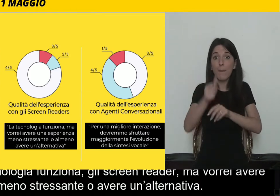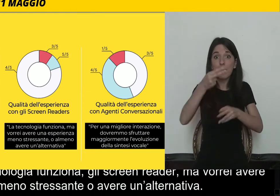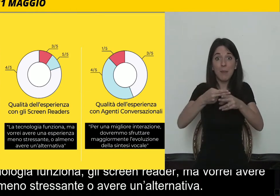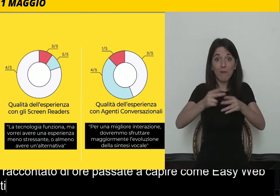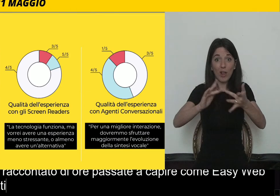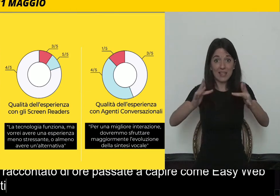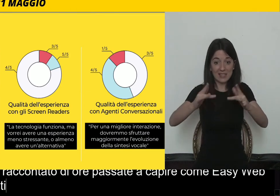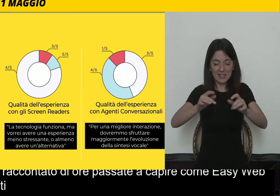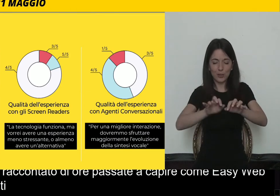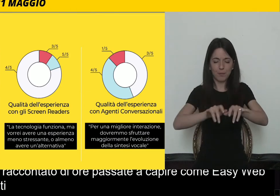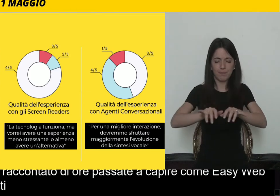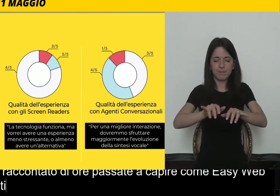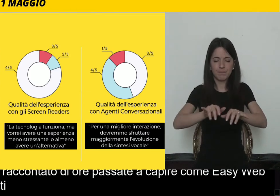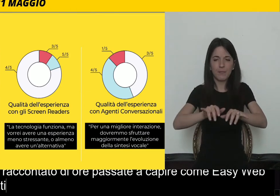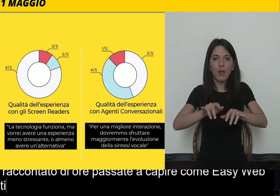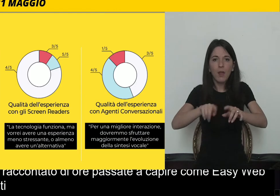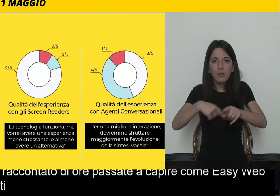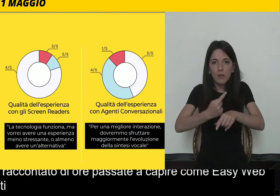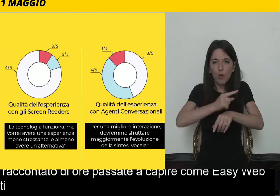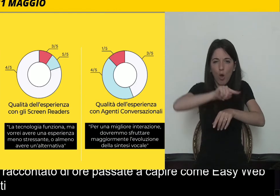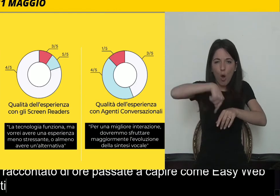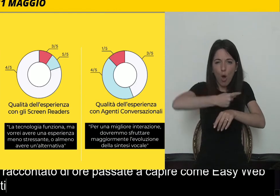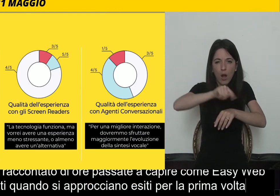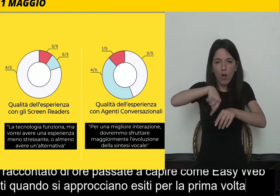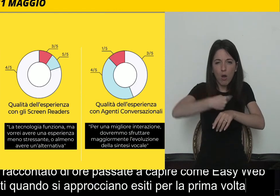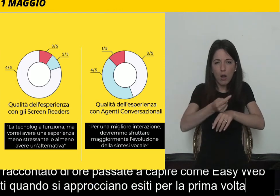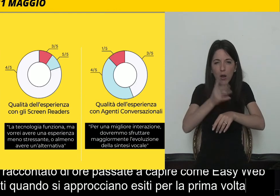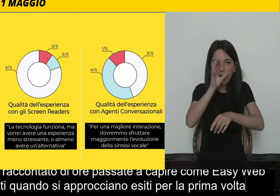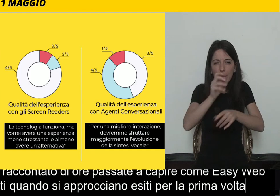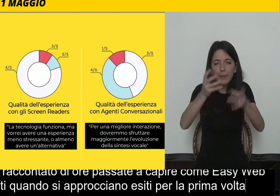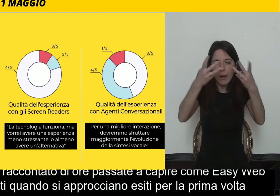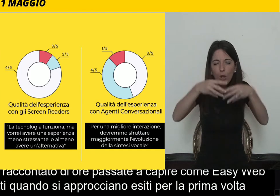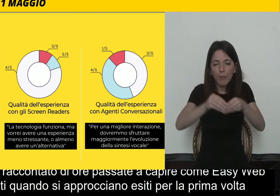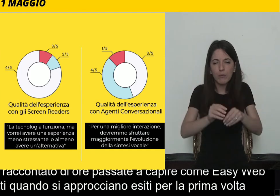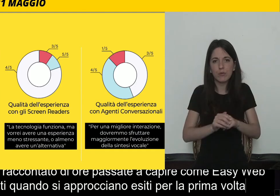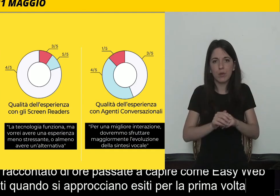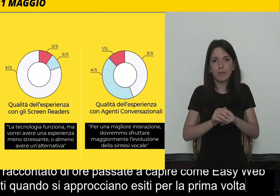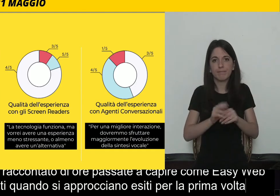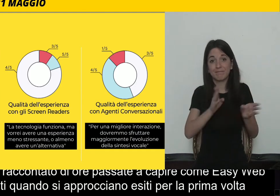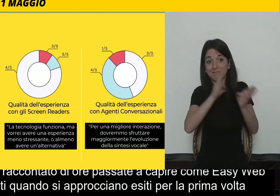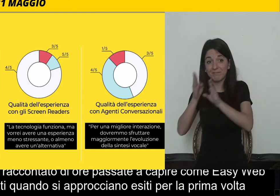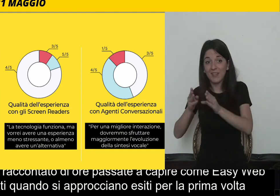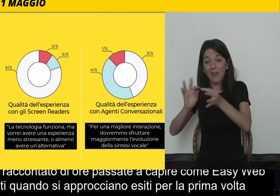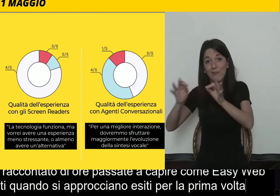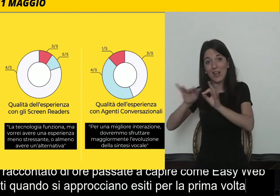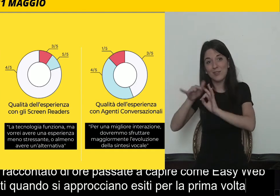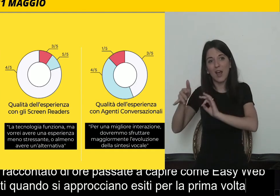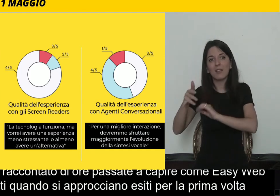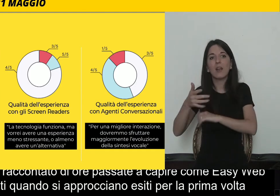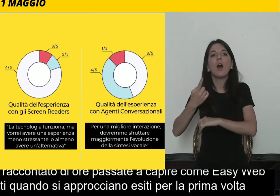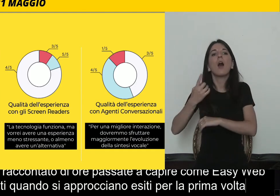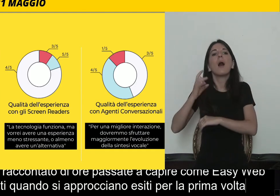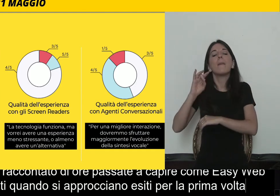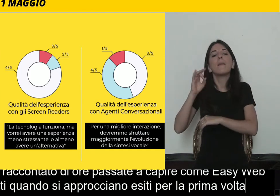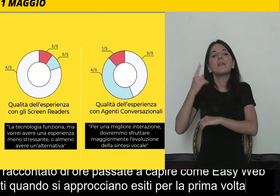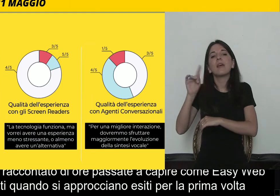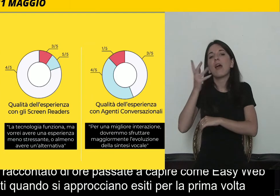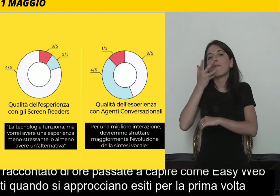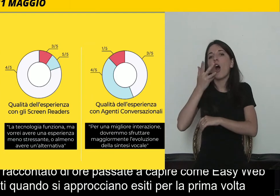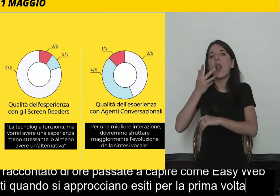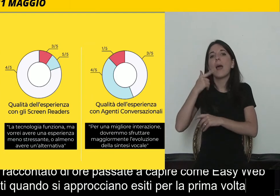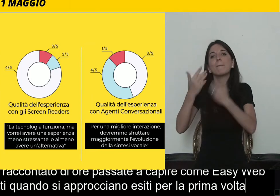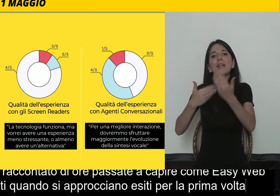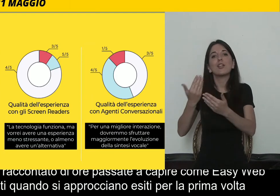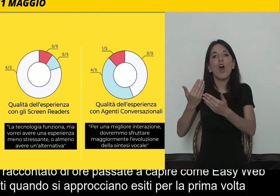la prima volta. E poi ancora, per una migliore interazione dovremmo sfruttare maggiormente l'evoluzione della sintesi vocale. E